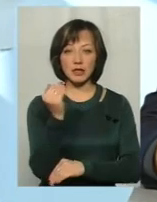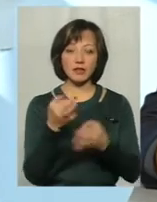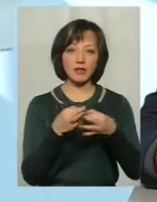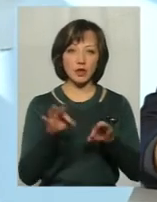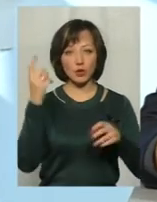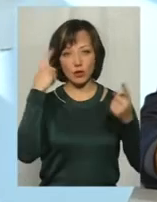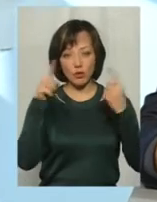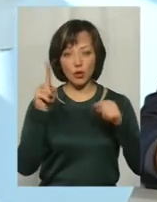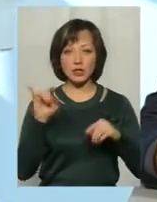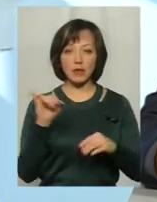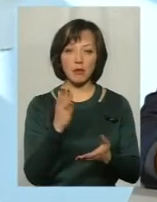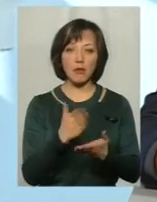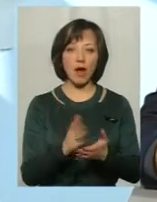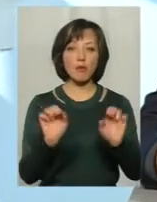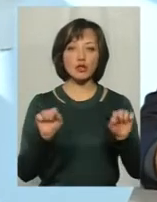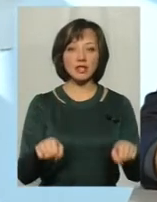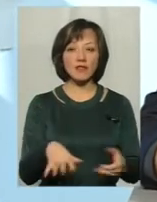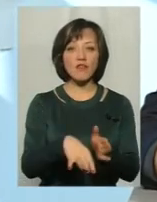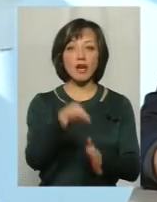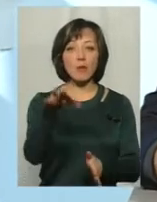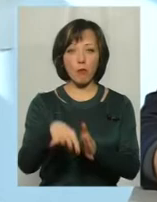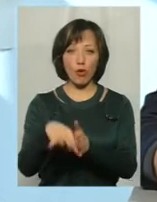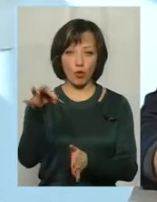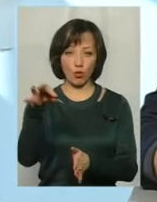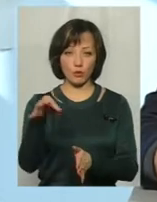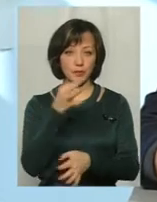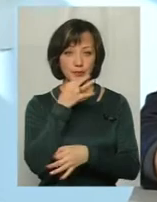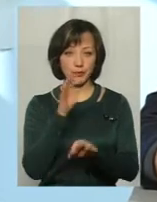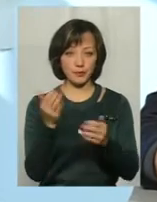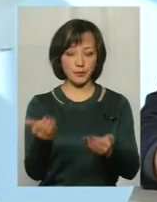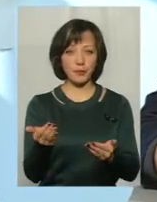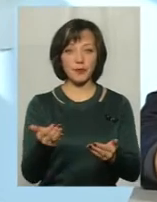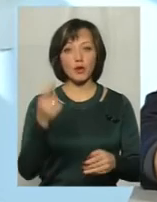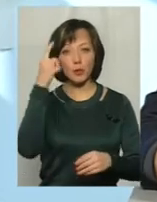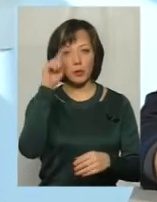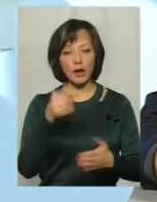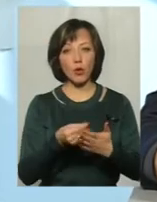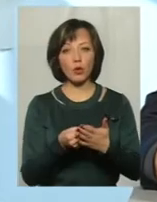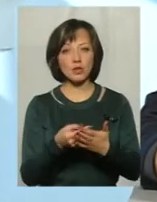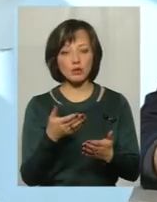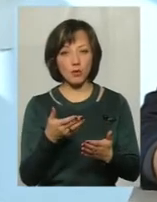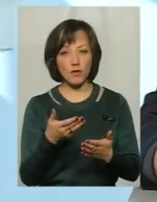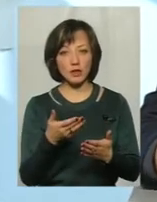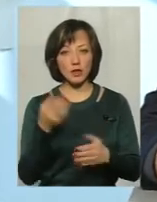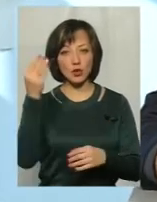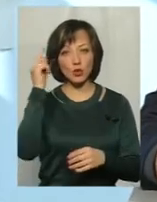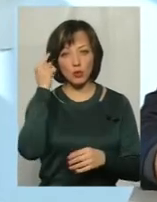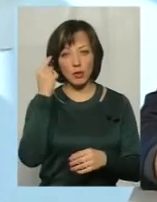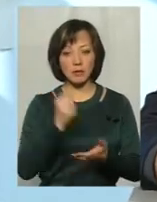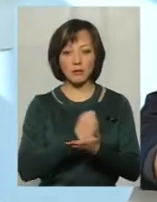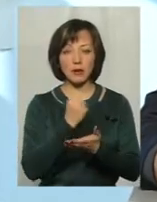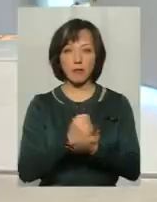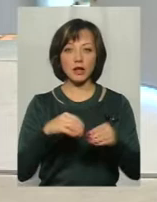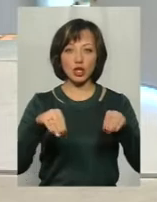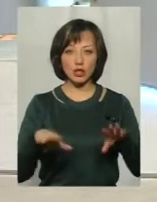є творчою, яка має можливість вибору. Ось. І вміє оцінювати, думати, приймати